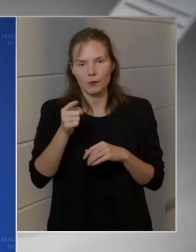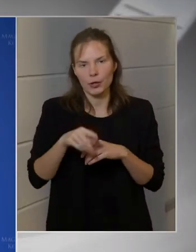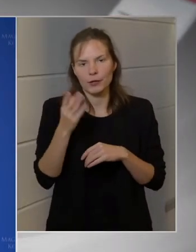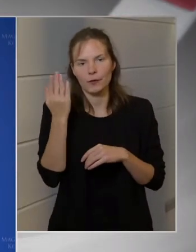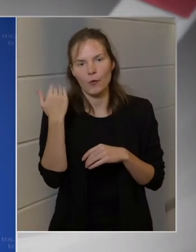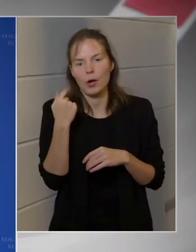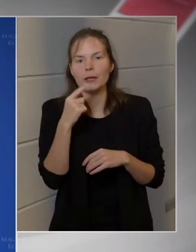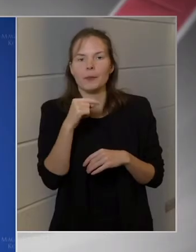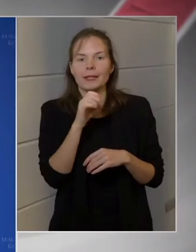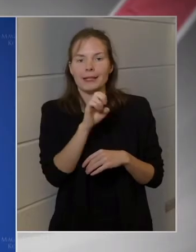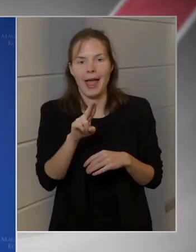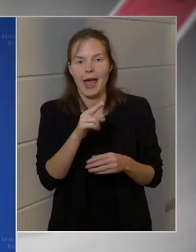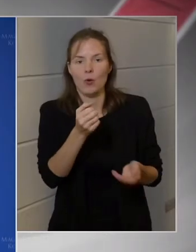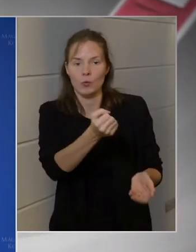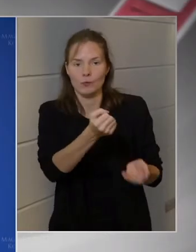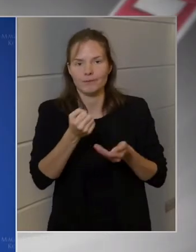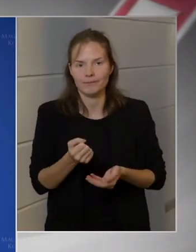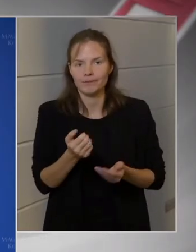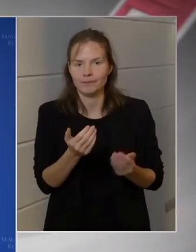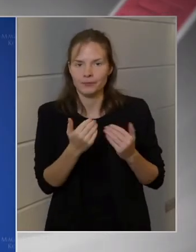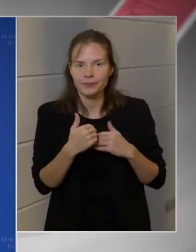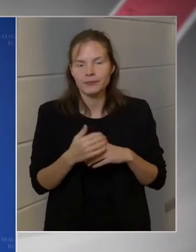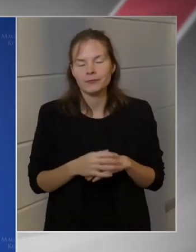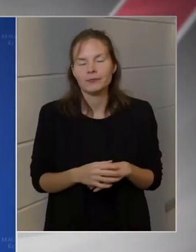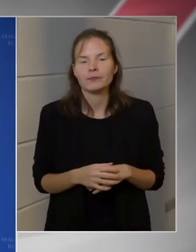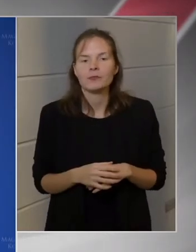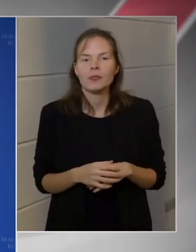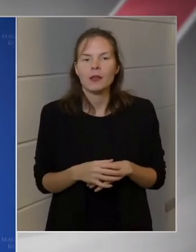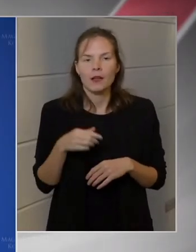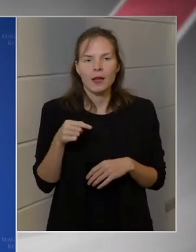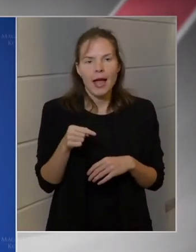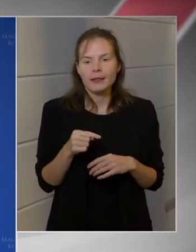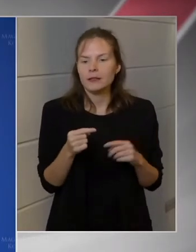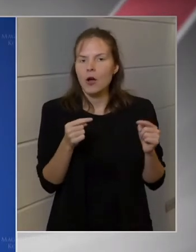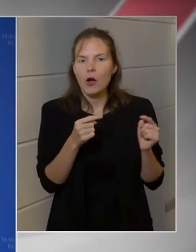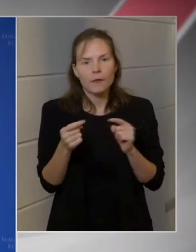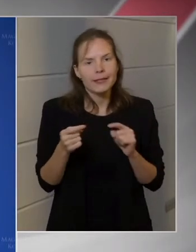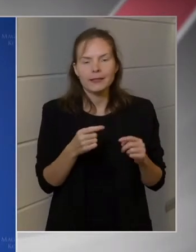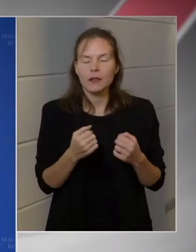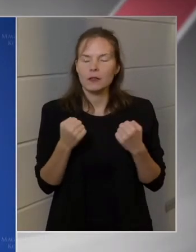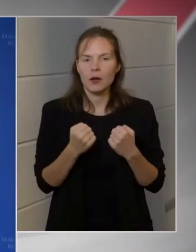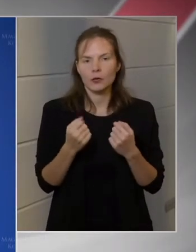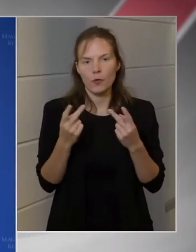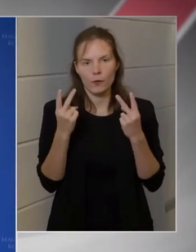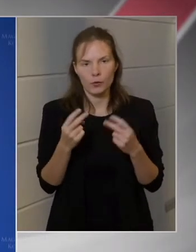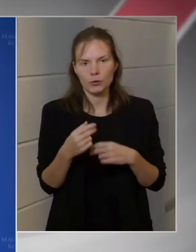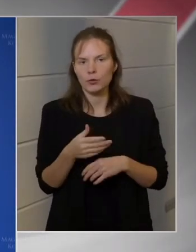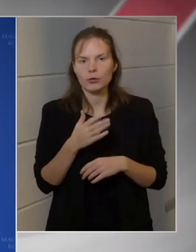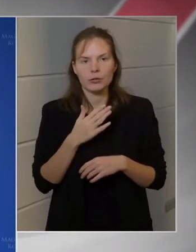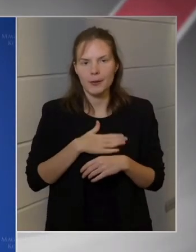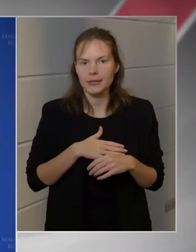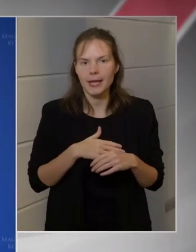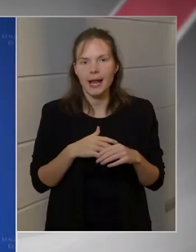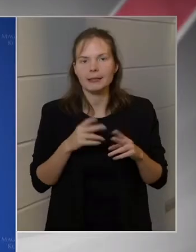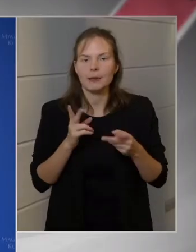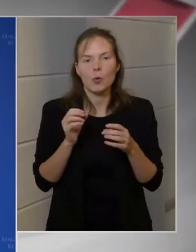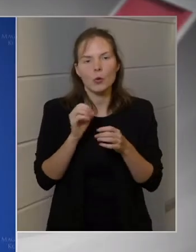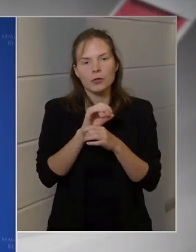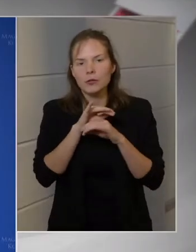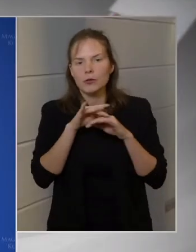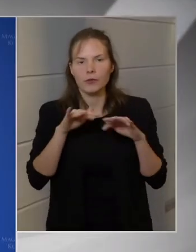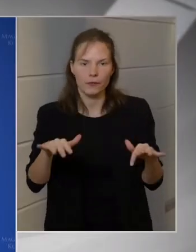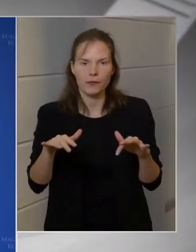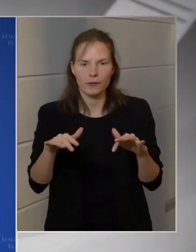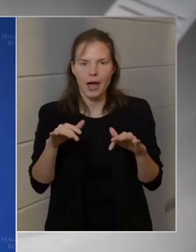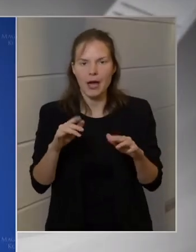Uniótól térítésként kaptunk. Ez a vita egy rendkívül fontos vita, nem szeretnénk, hogy a koronavírus járvány után,